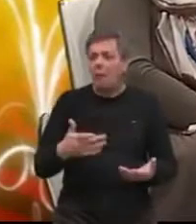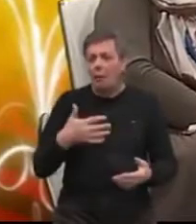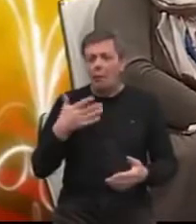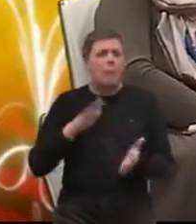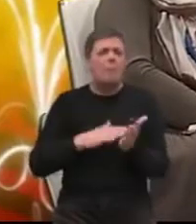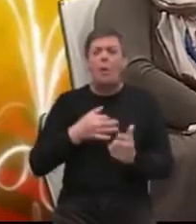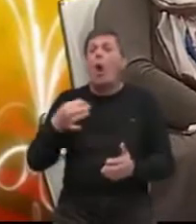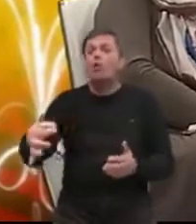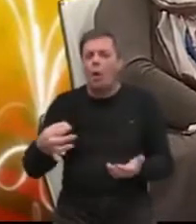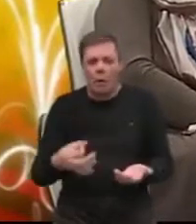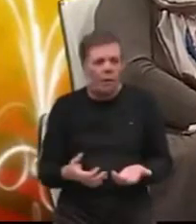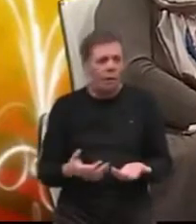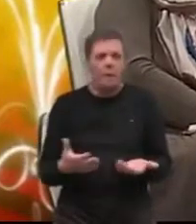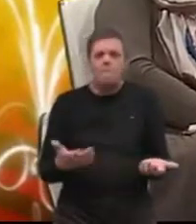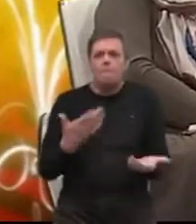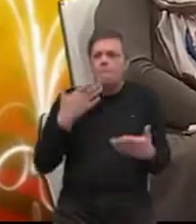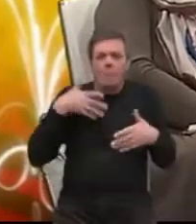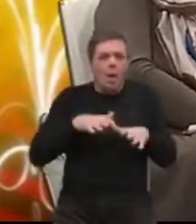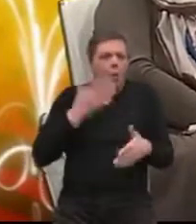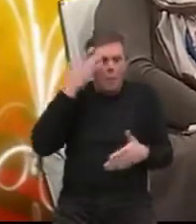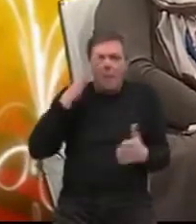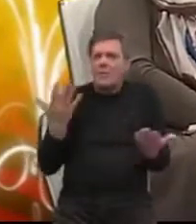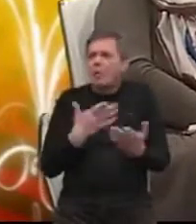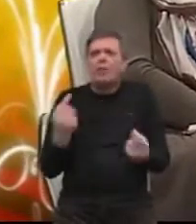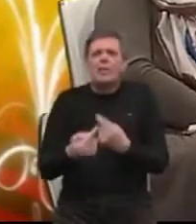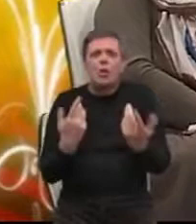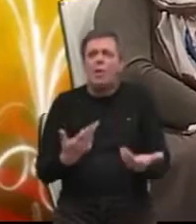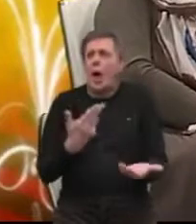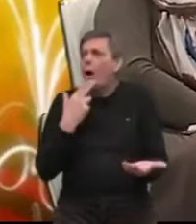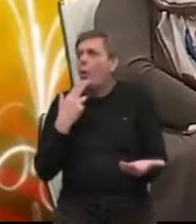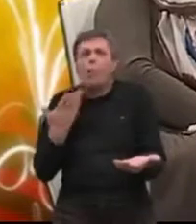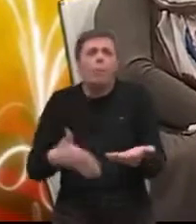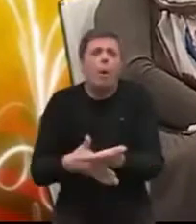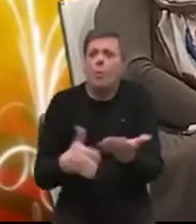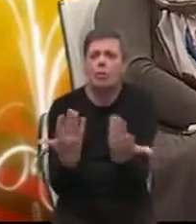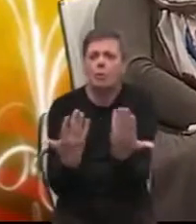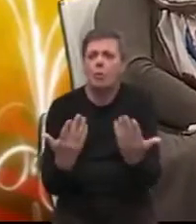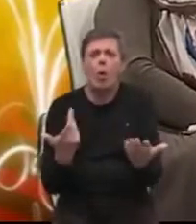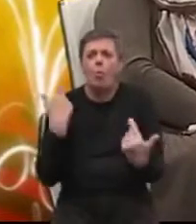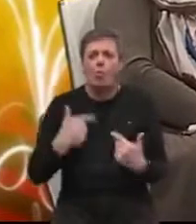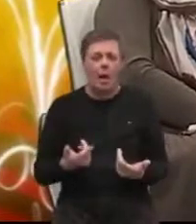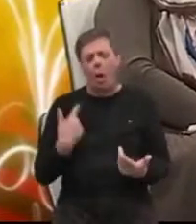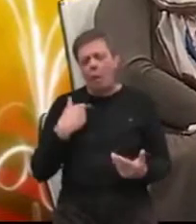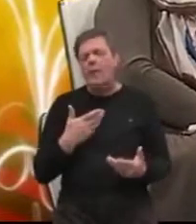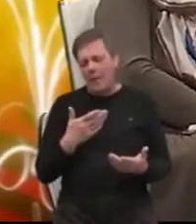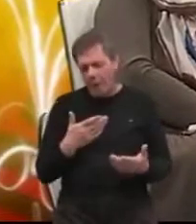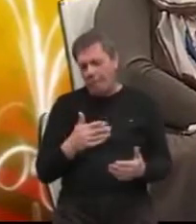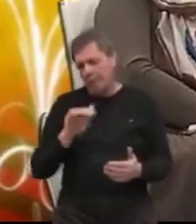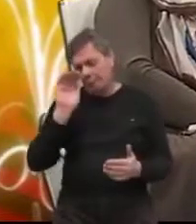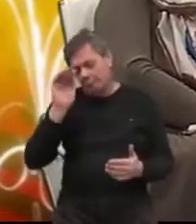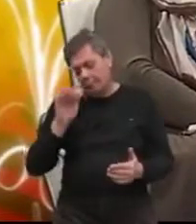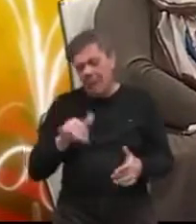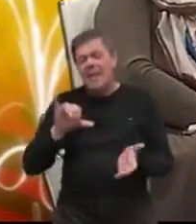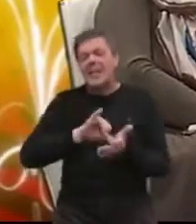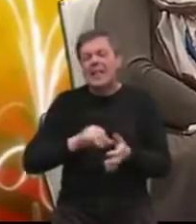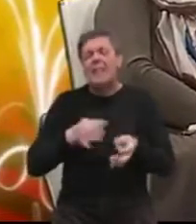otok jedan gdje u stvari ljudi ne znaju šta se događa nikome da se obrate. I onda se u stvari obraćaju centrima za socijalnu